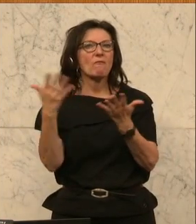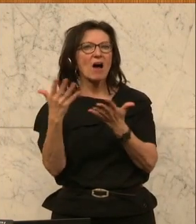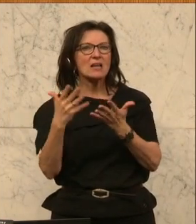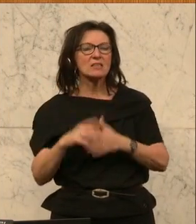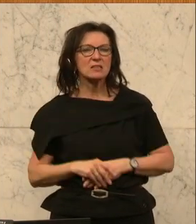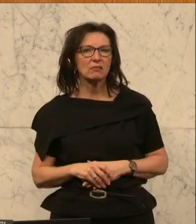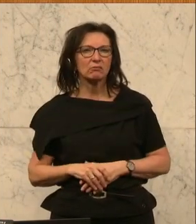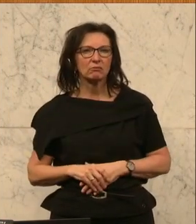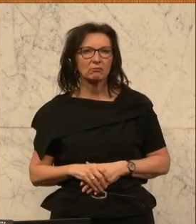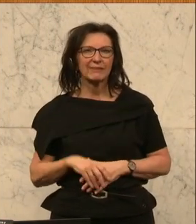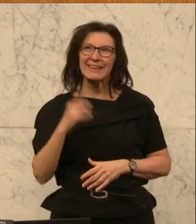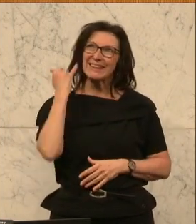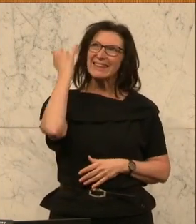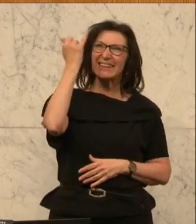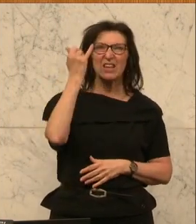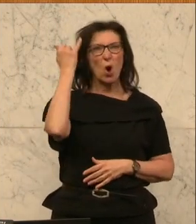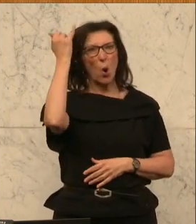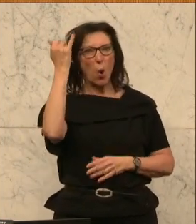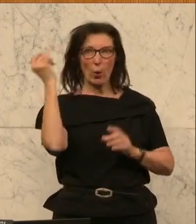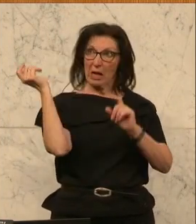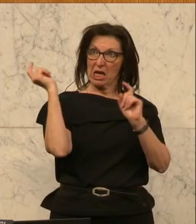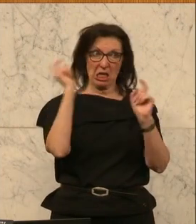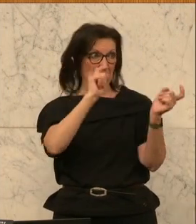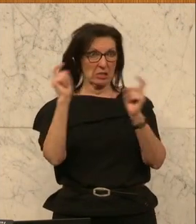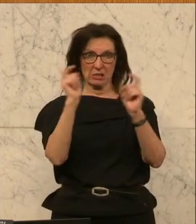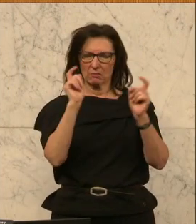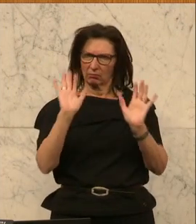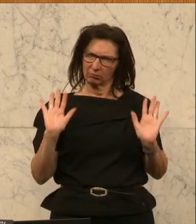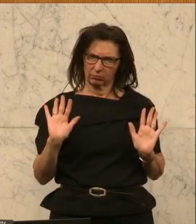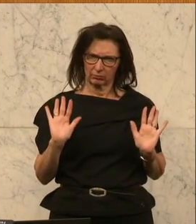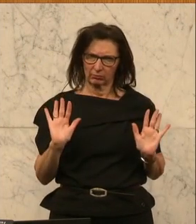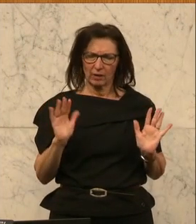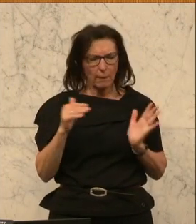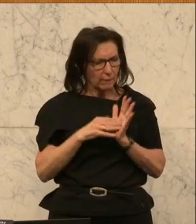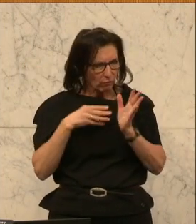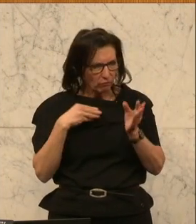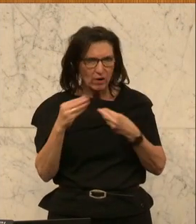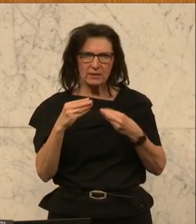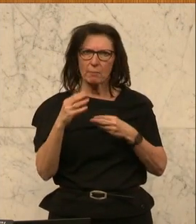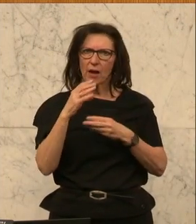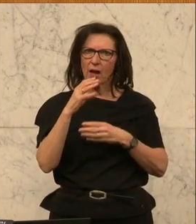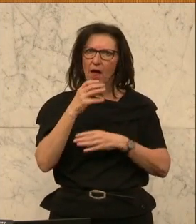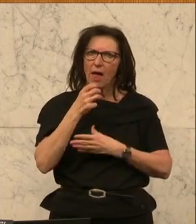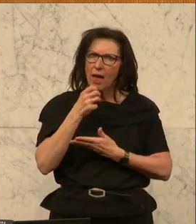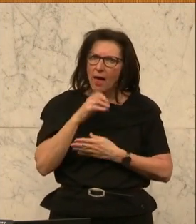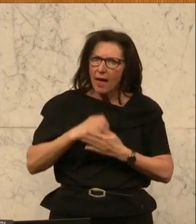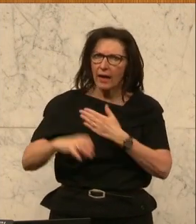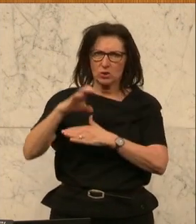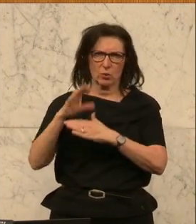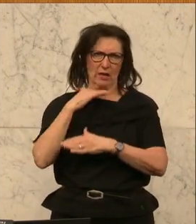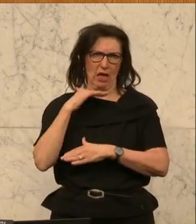keine ideologischen Grabenkämpfe, sondern Flexibilität, ausreichend Ressourcen und ausreichend Vertrauen,